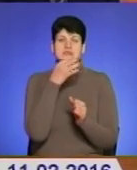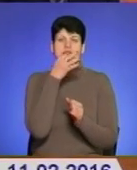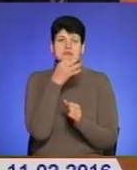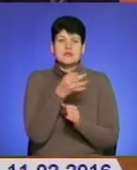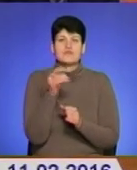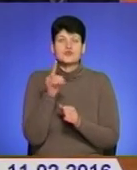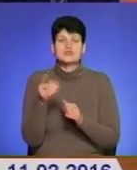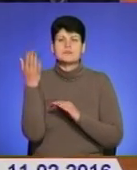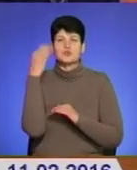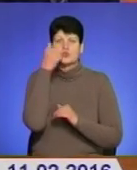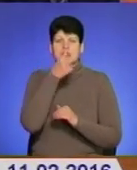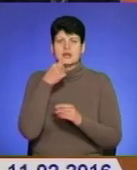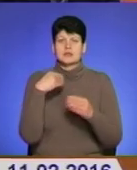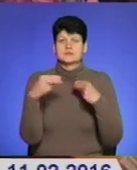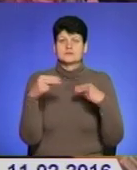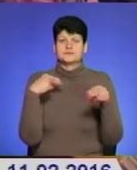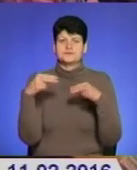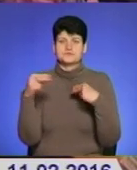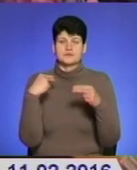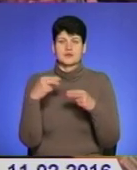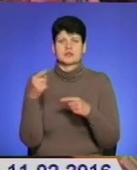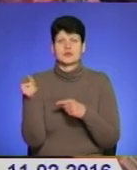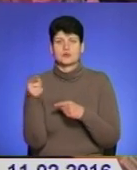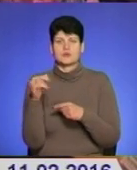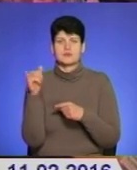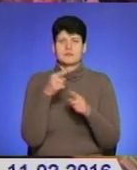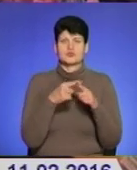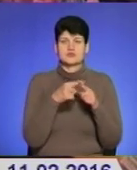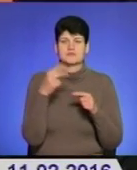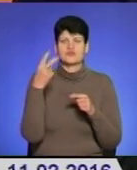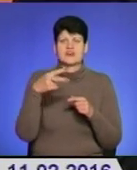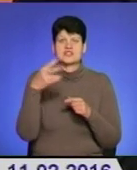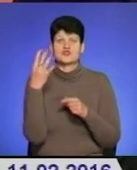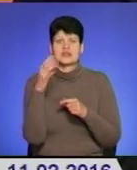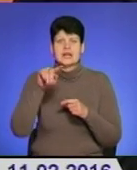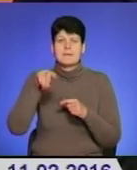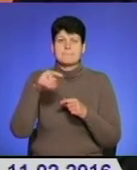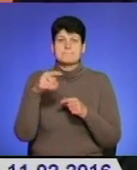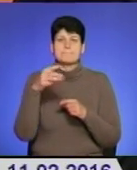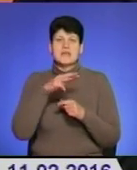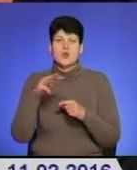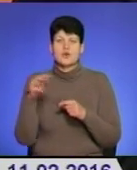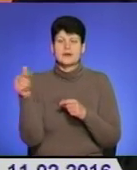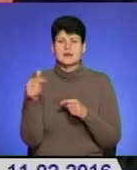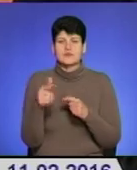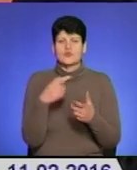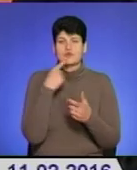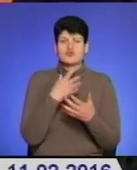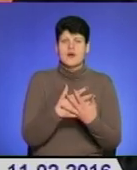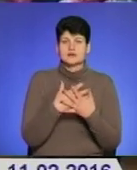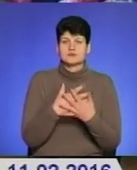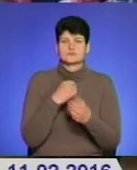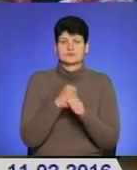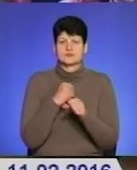що за минулий рік товарооборот між Білоруссю та Тернопілем склав 24 мільйони гривень. Наголосив, що Білорусь готова надалі активно співпрацювати з